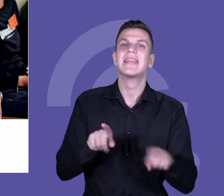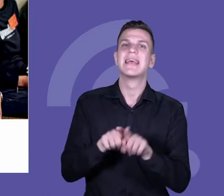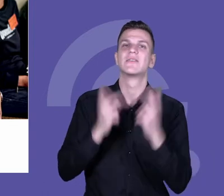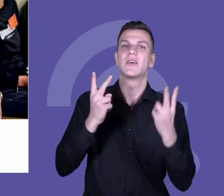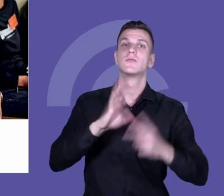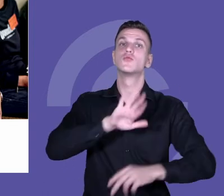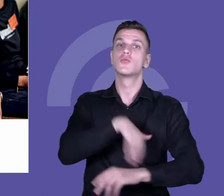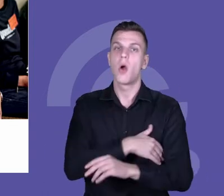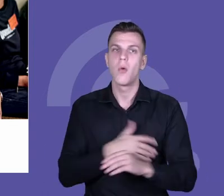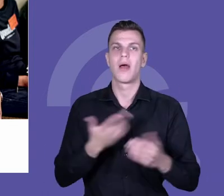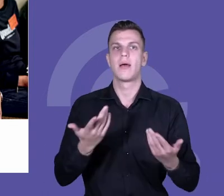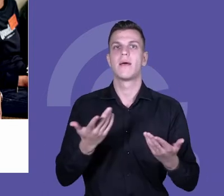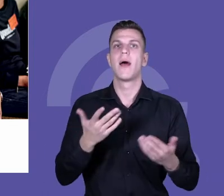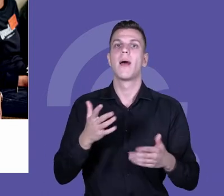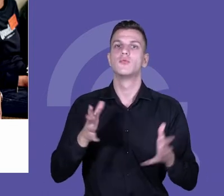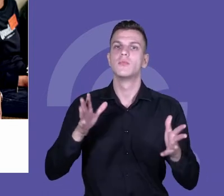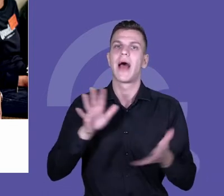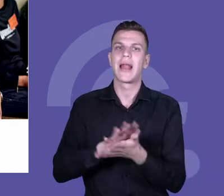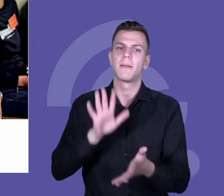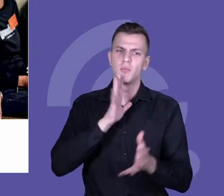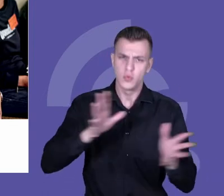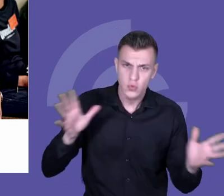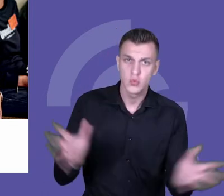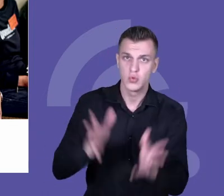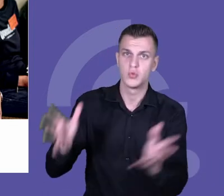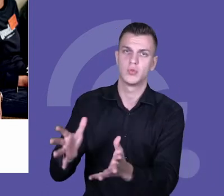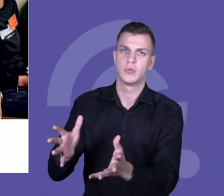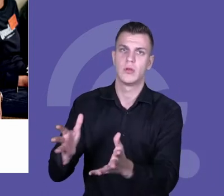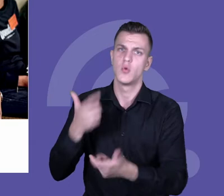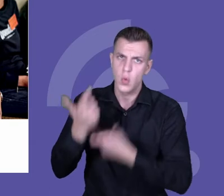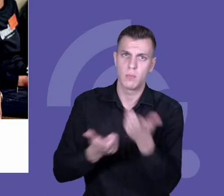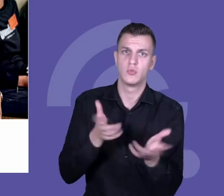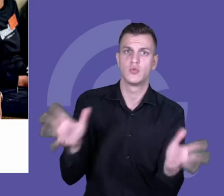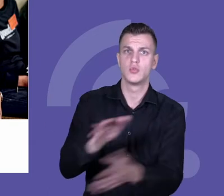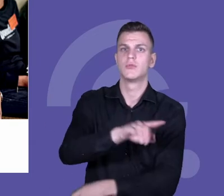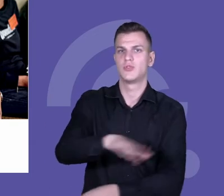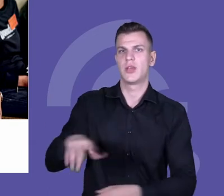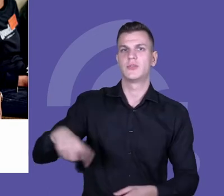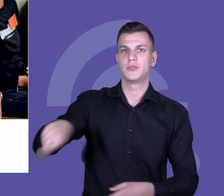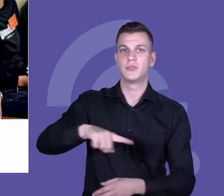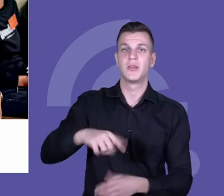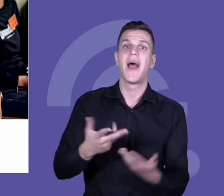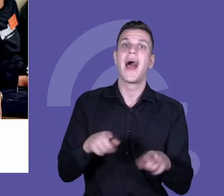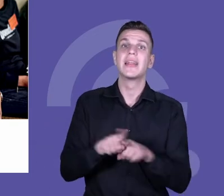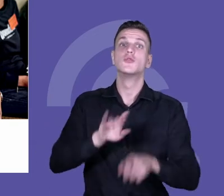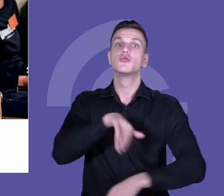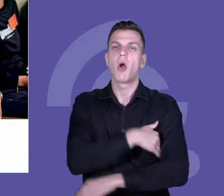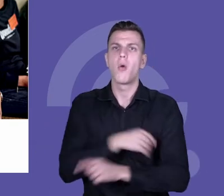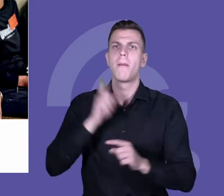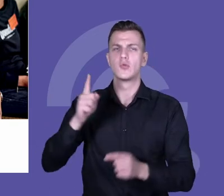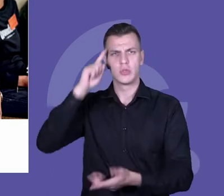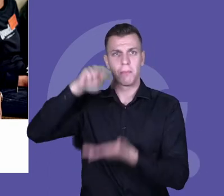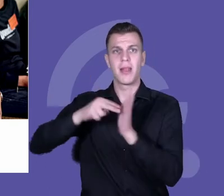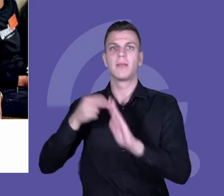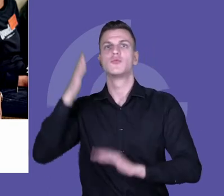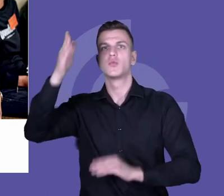nauczania, ocenianie aktywizujące oraz to, żeby szkoła miała wizję własnego rozwoju, zmieniała się i